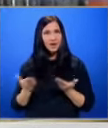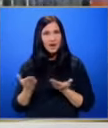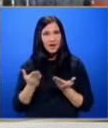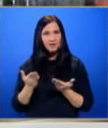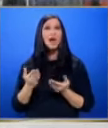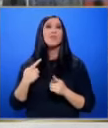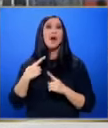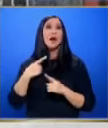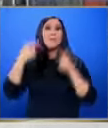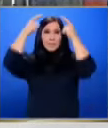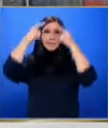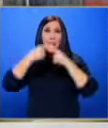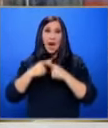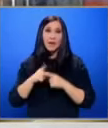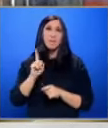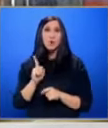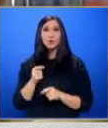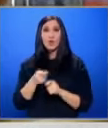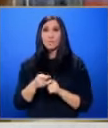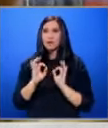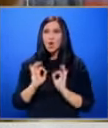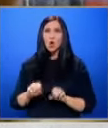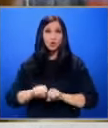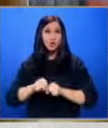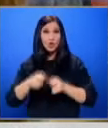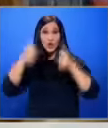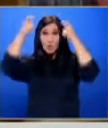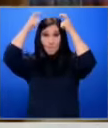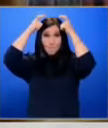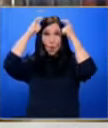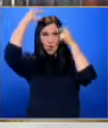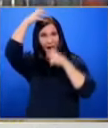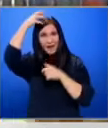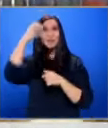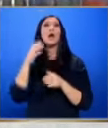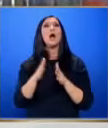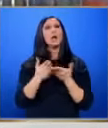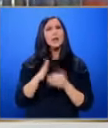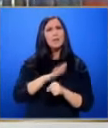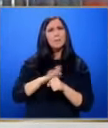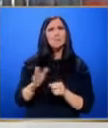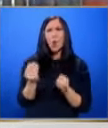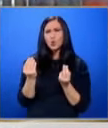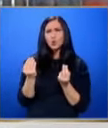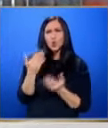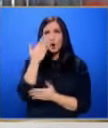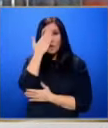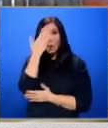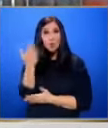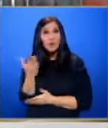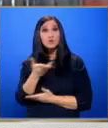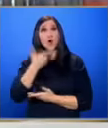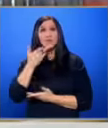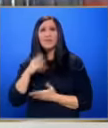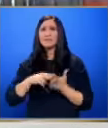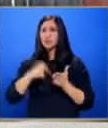Хари Сфер може да нанесе много сериозни щити на монархията. Книгата е пълна с много сурова откровенност и разказва